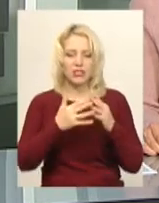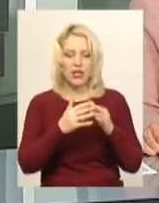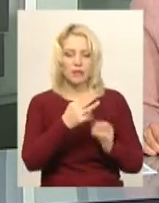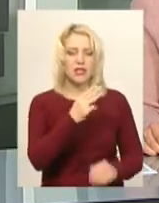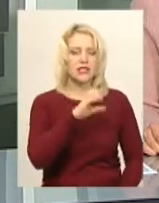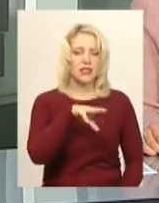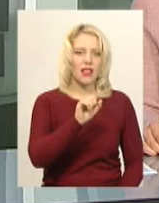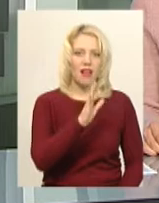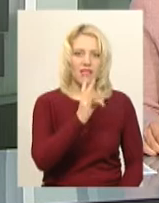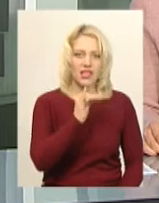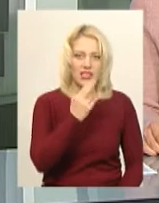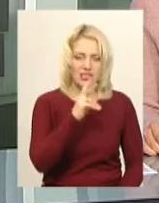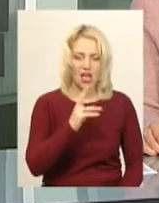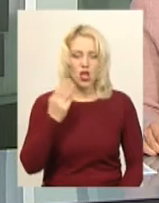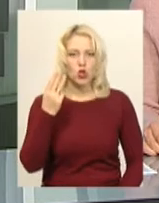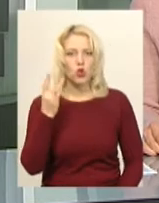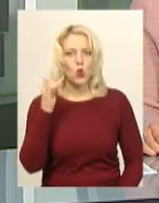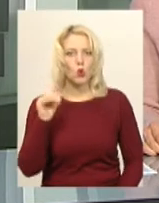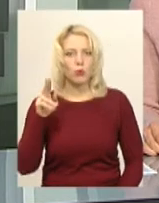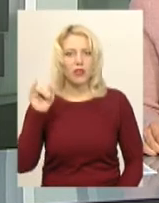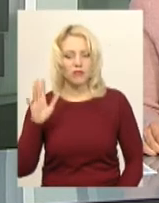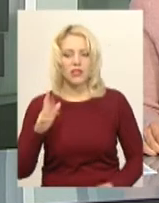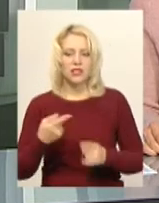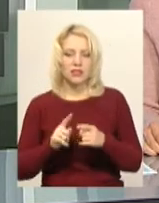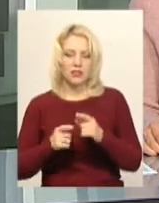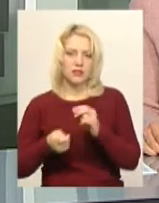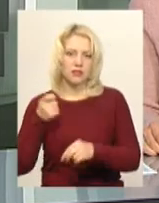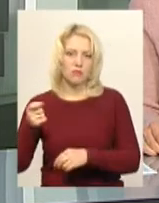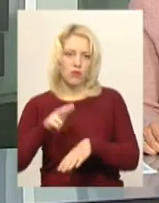Пам'яткоохоронці звернулися із відповідною заявою до поліції.